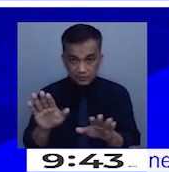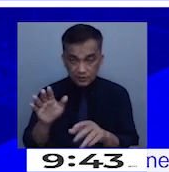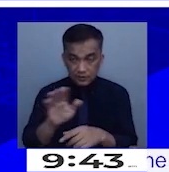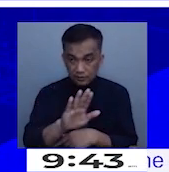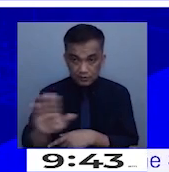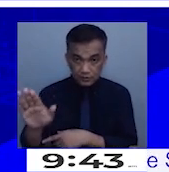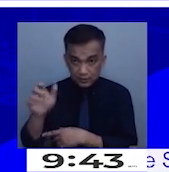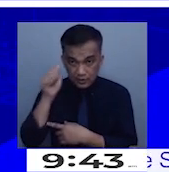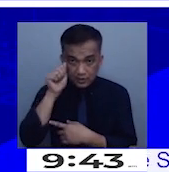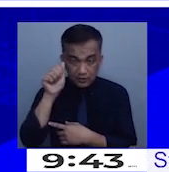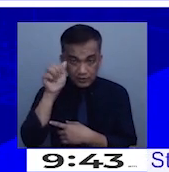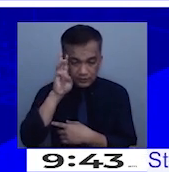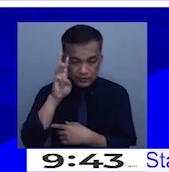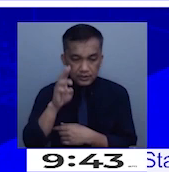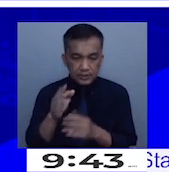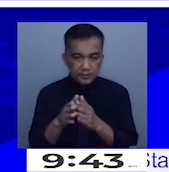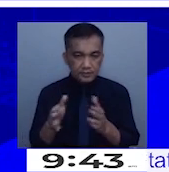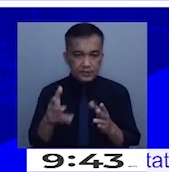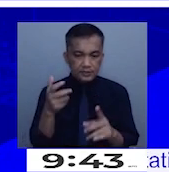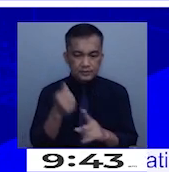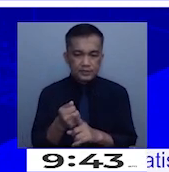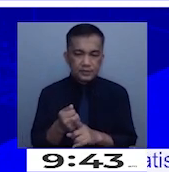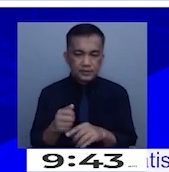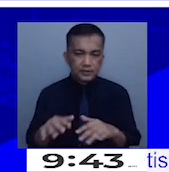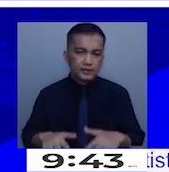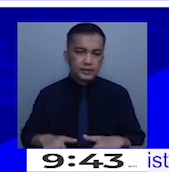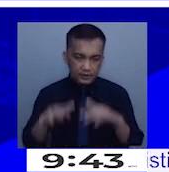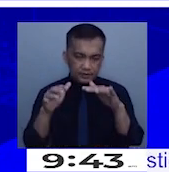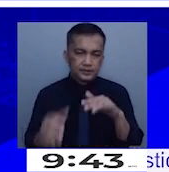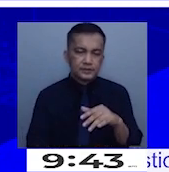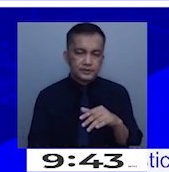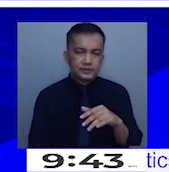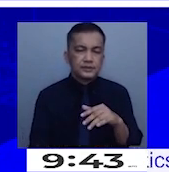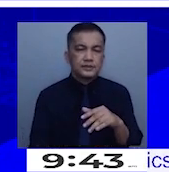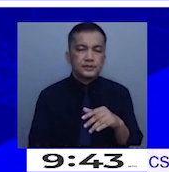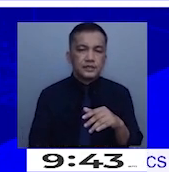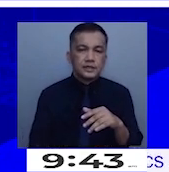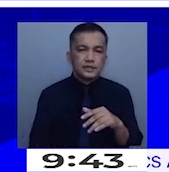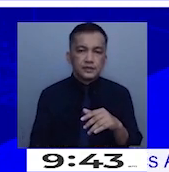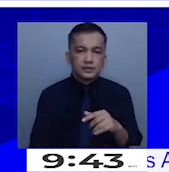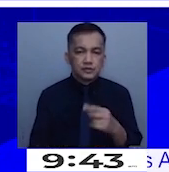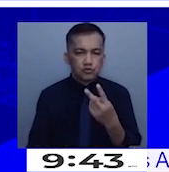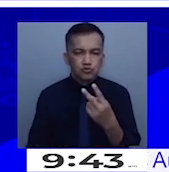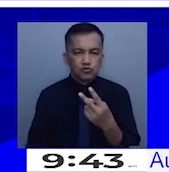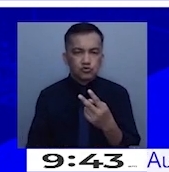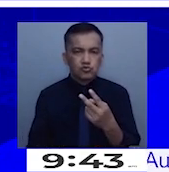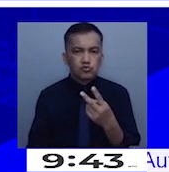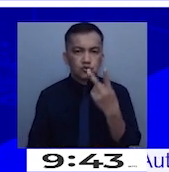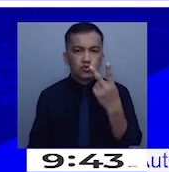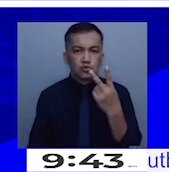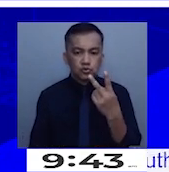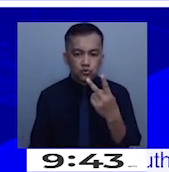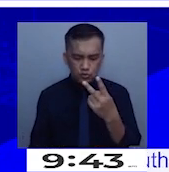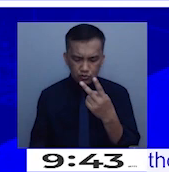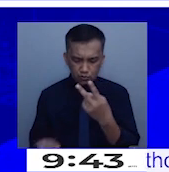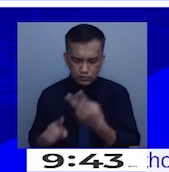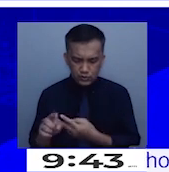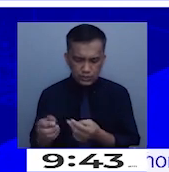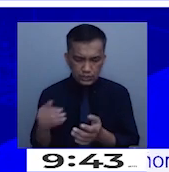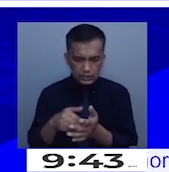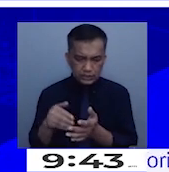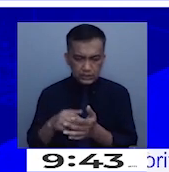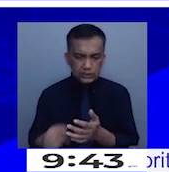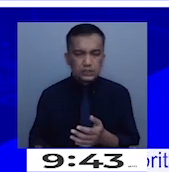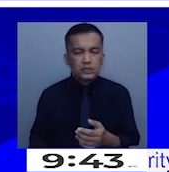talagang malaki yung epekto ng mga pagbaha sa Central Luzon. Dalawang months na ito na magkasunod na